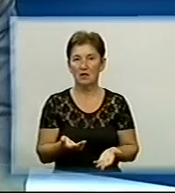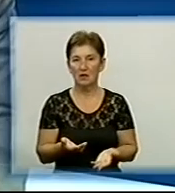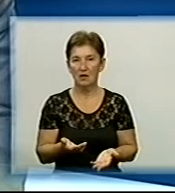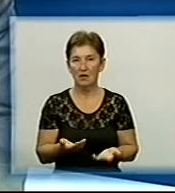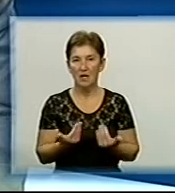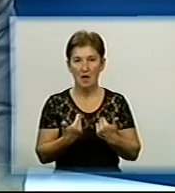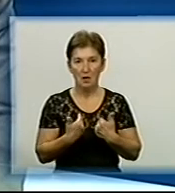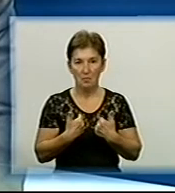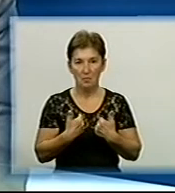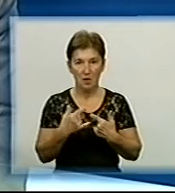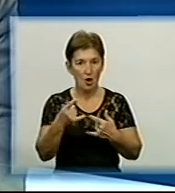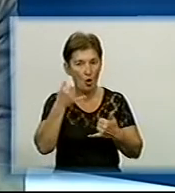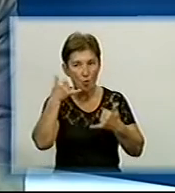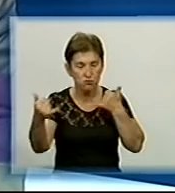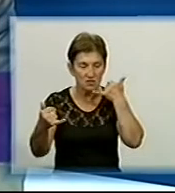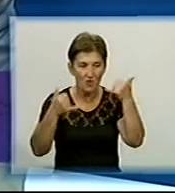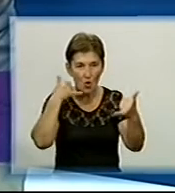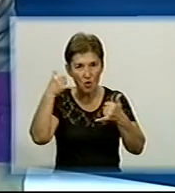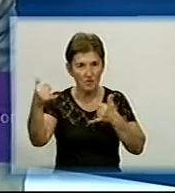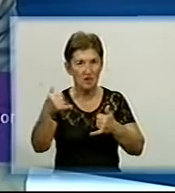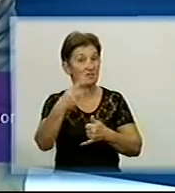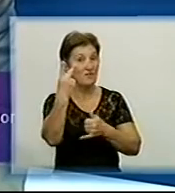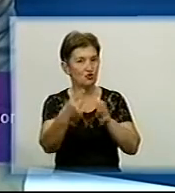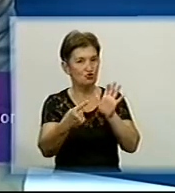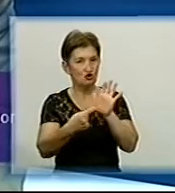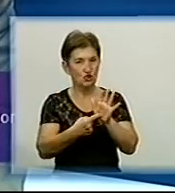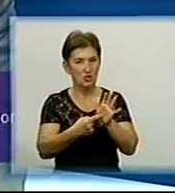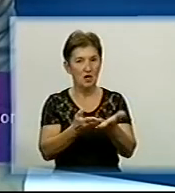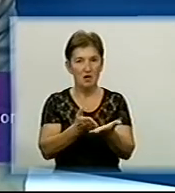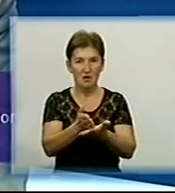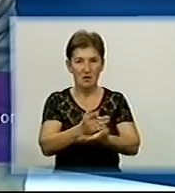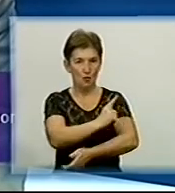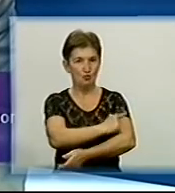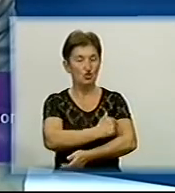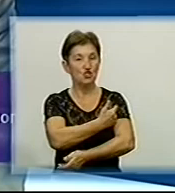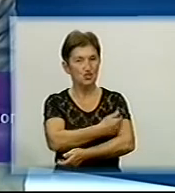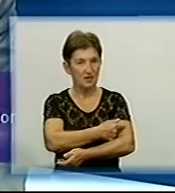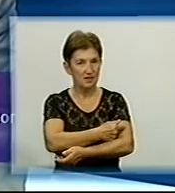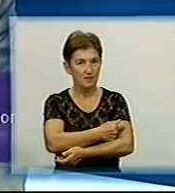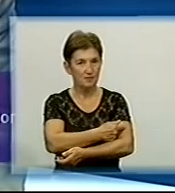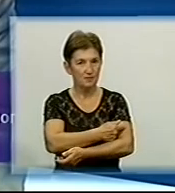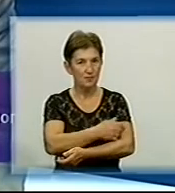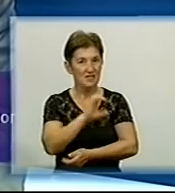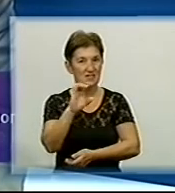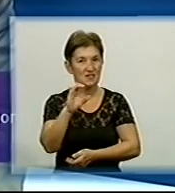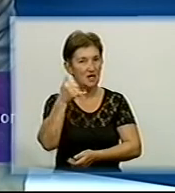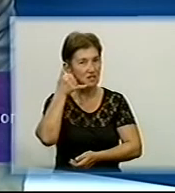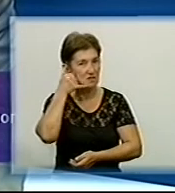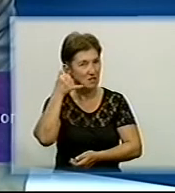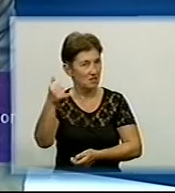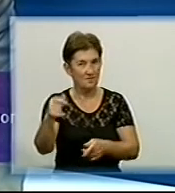провели обзвон 26 учреждень Нашої області З телефонами теж